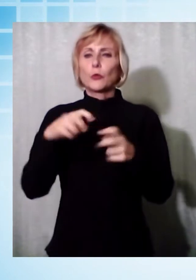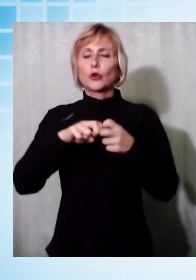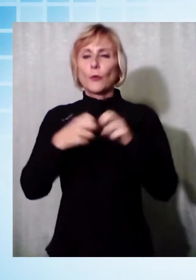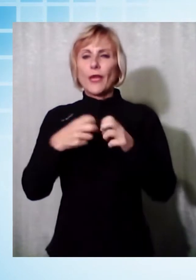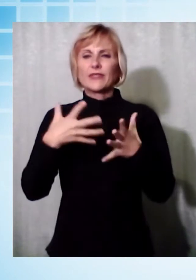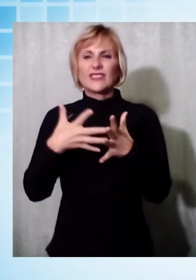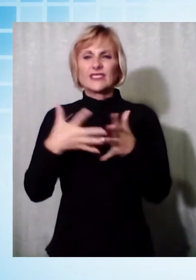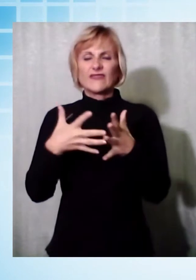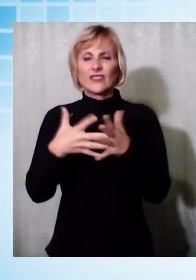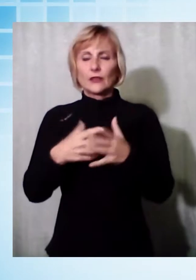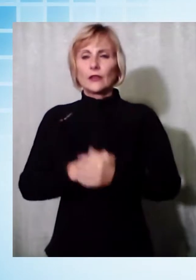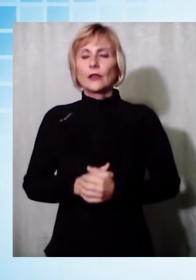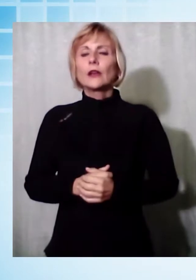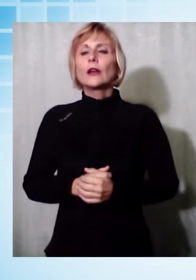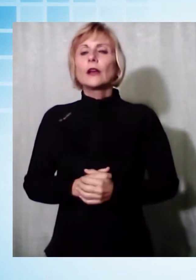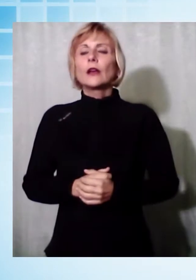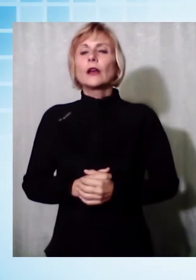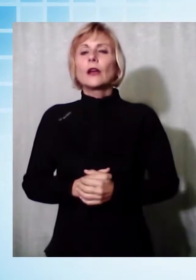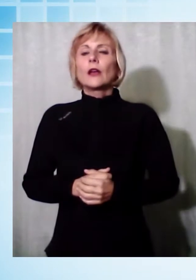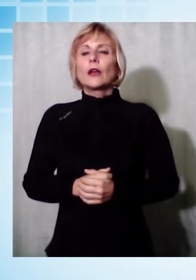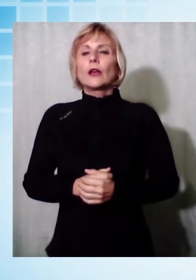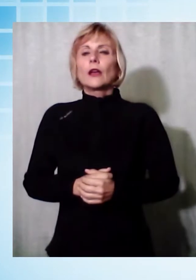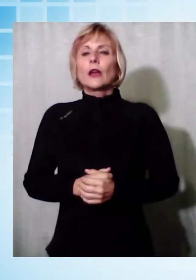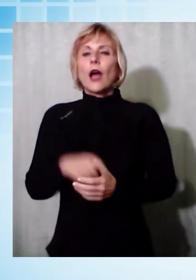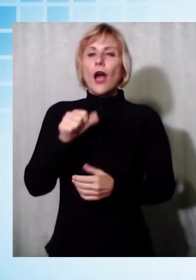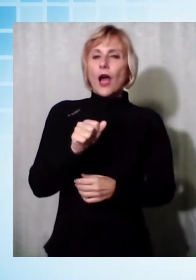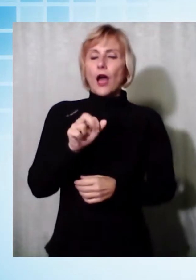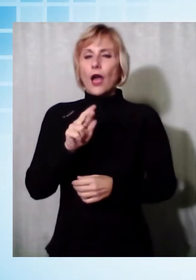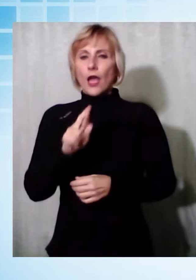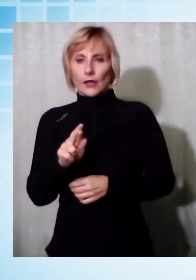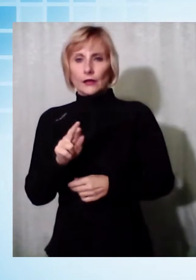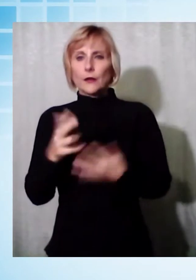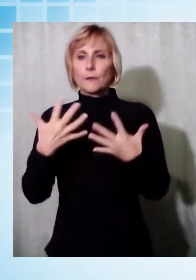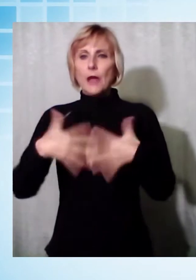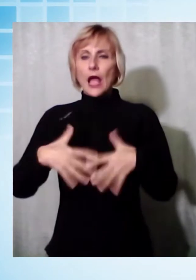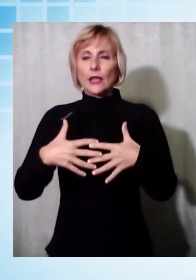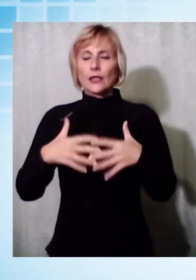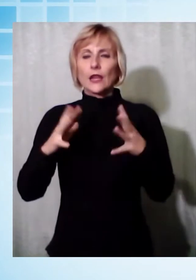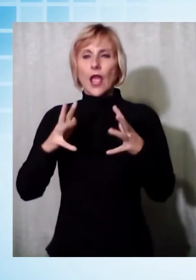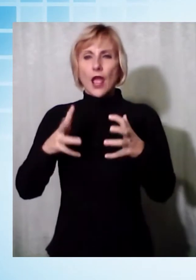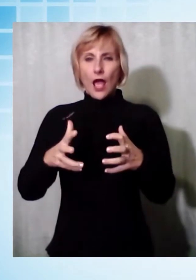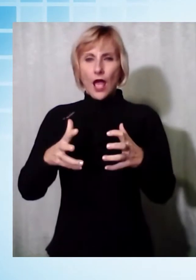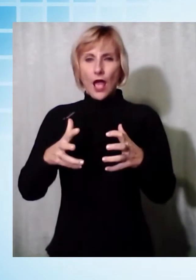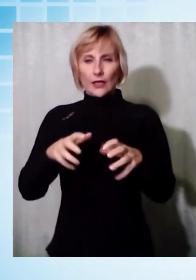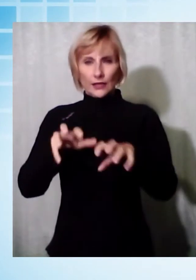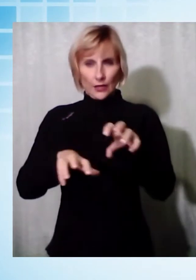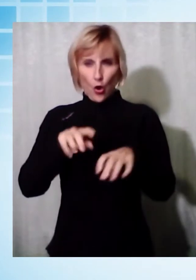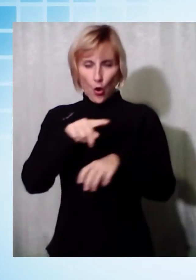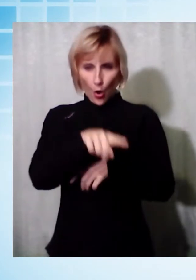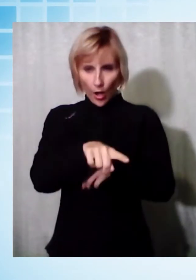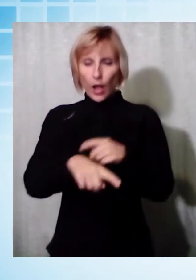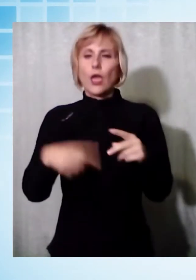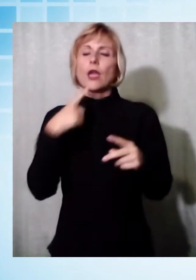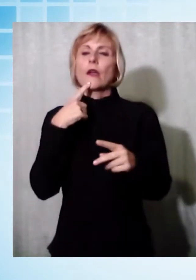Tentano il colpo alla concessione AR, macchine agricole di fornaci di Barga, i malviventi però non sono riusciti a